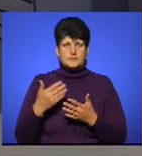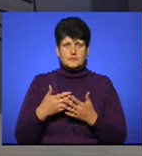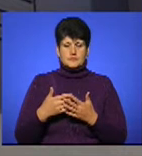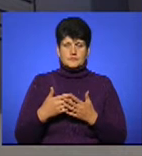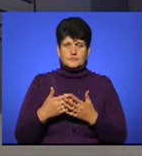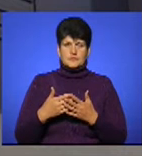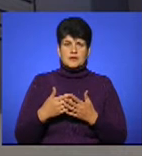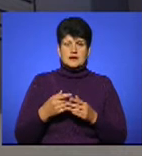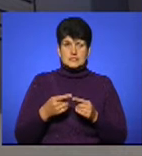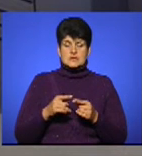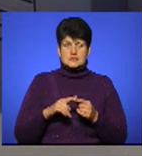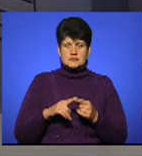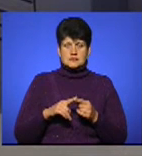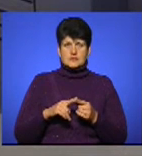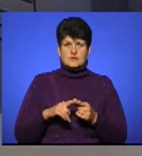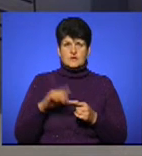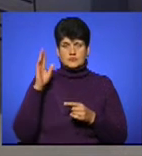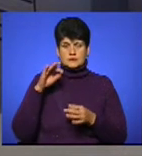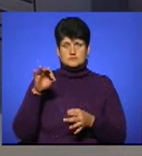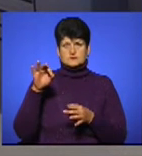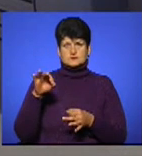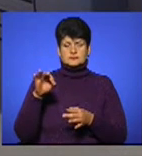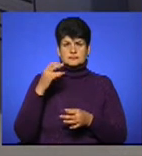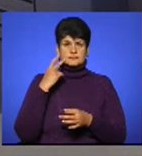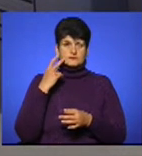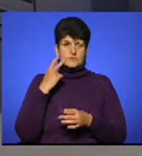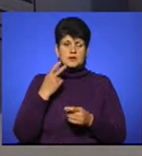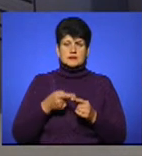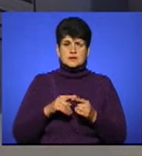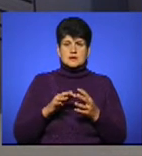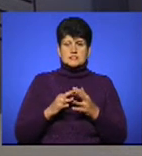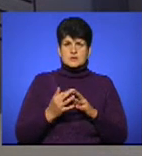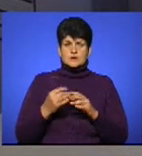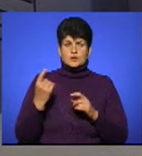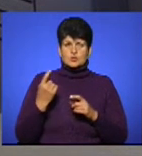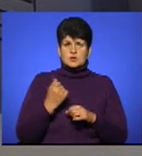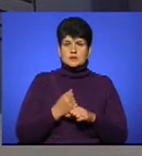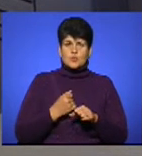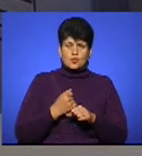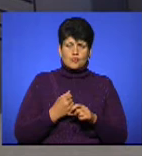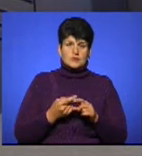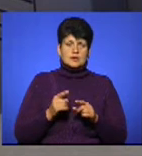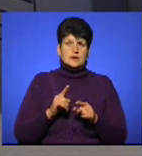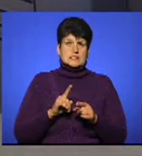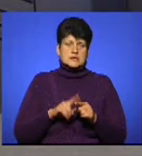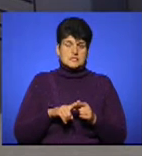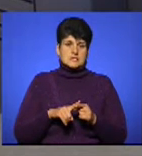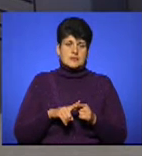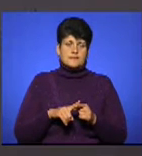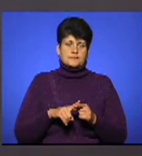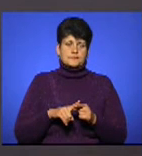чергу, звичайно, зі стоячою водою. Це якісь сільськогосподарські роботи, це якісь роботи по